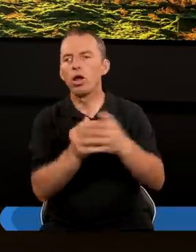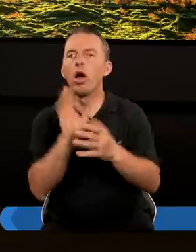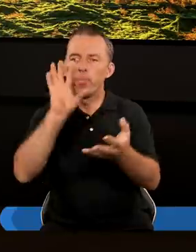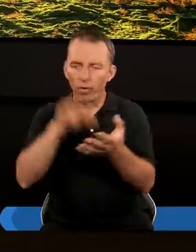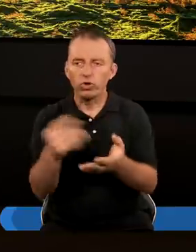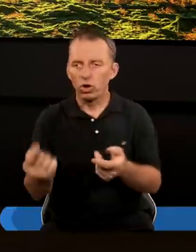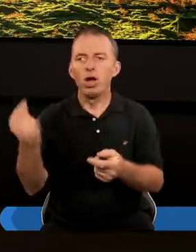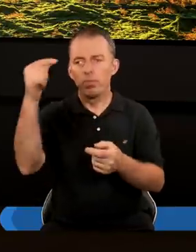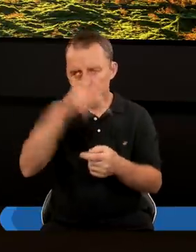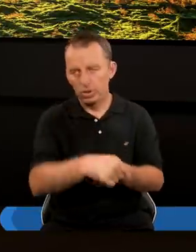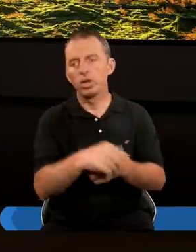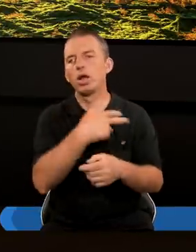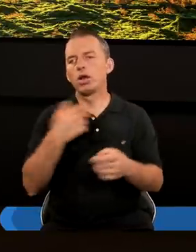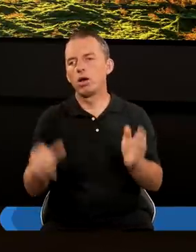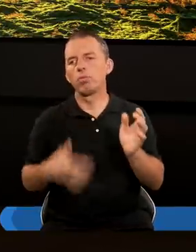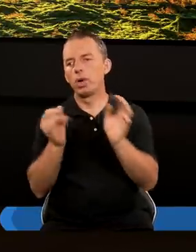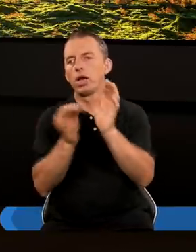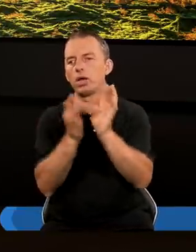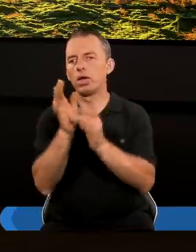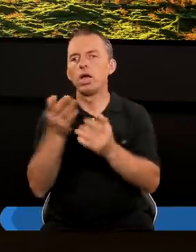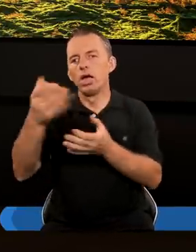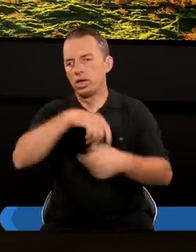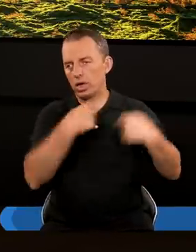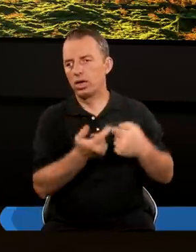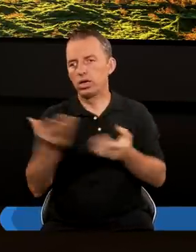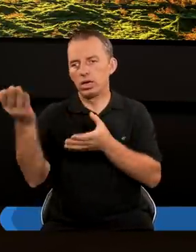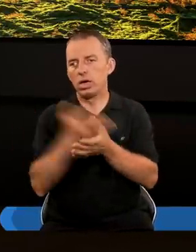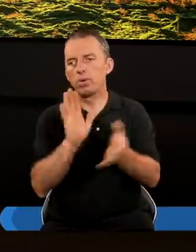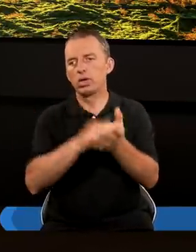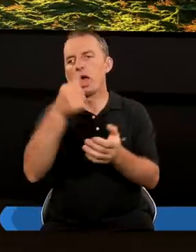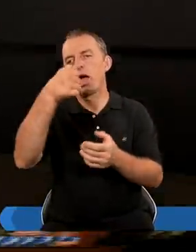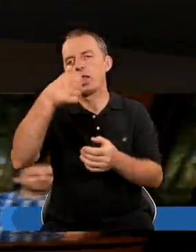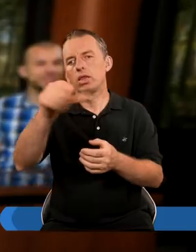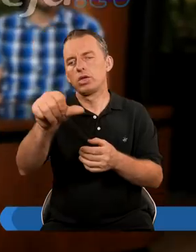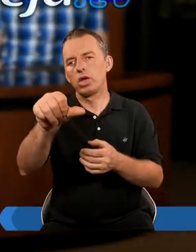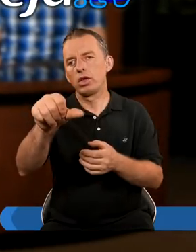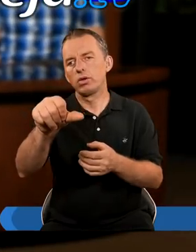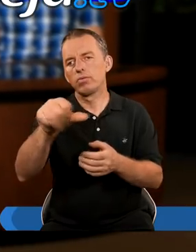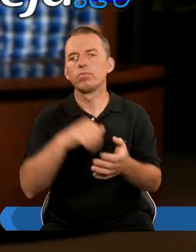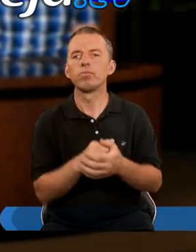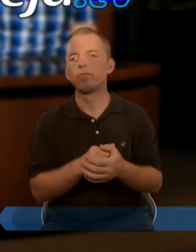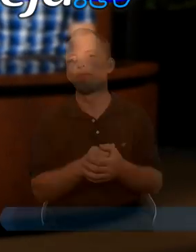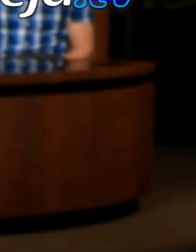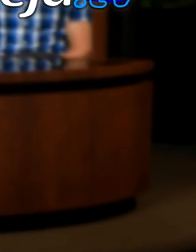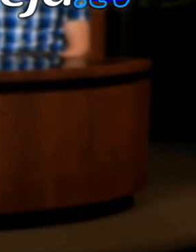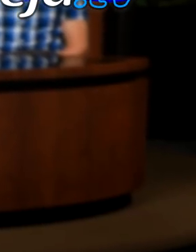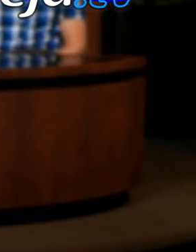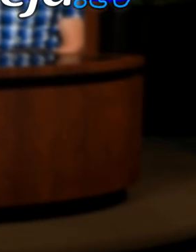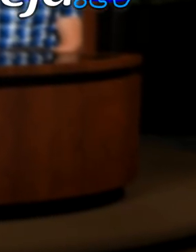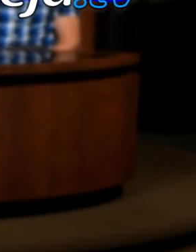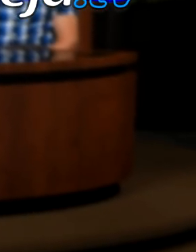przyjściu Pana Jezusa Naszego Pana Serdecznie zapraszam za tydzień Muzyka